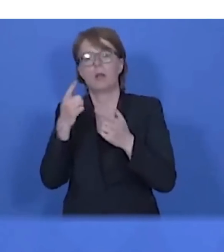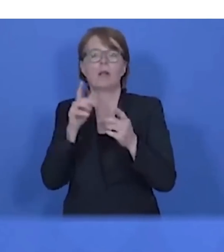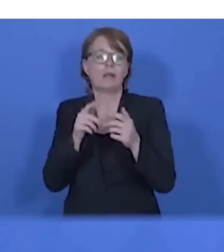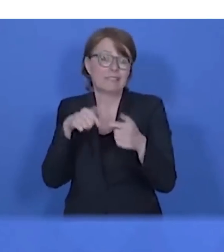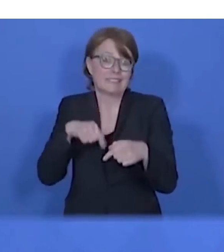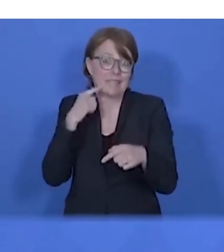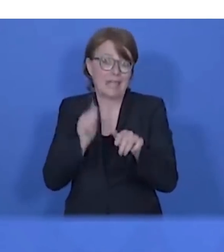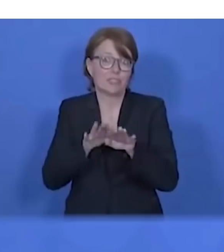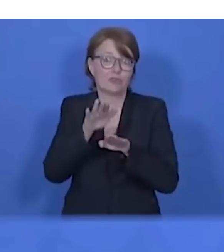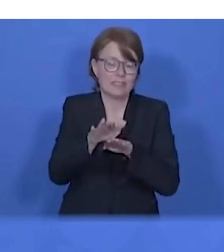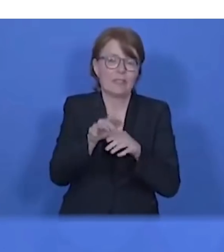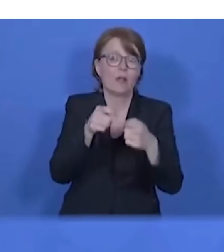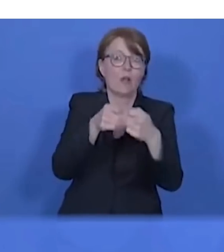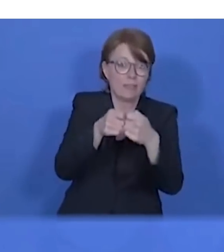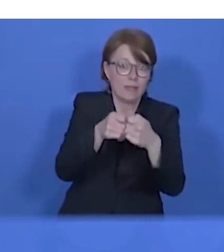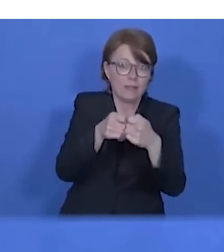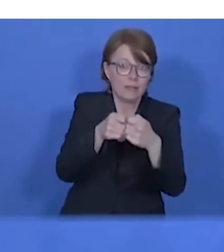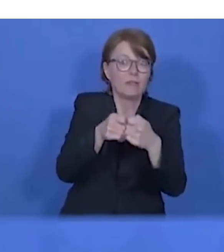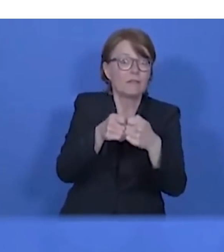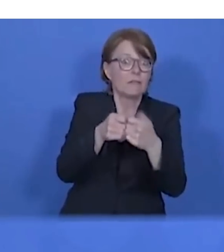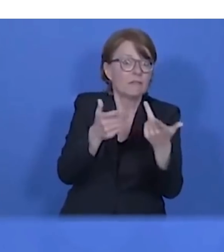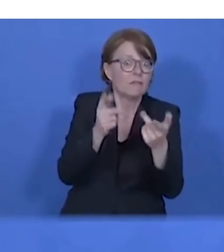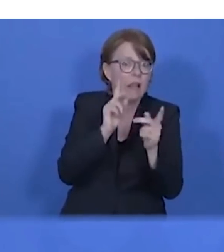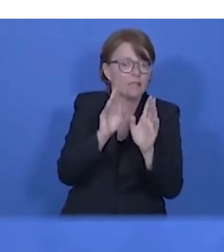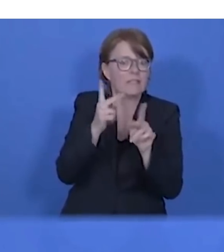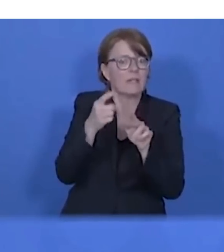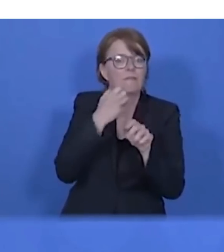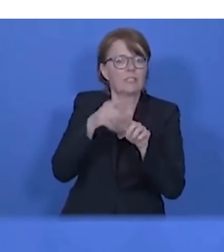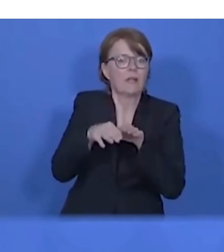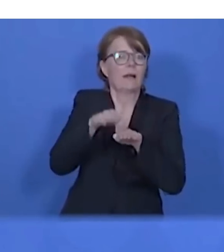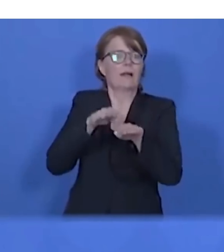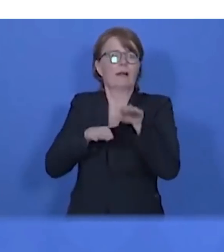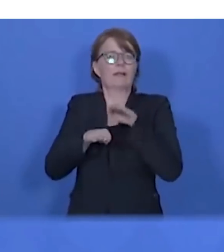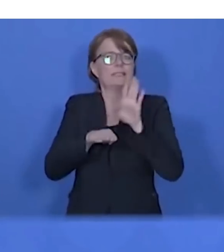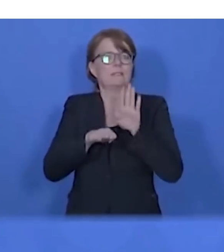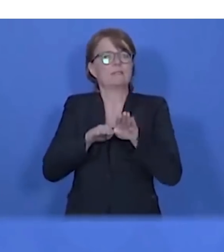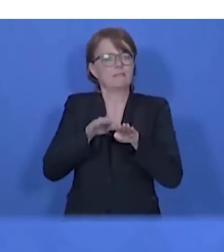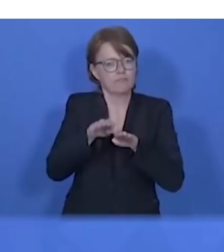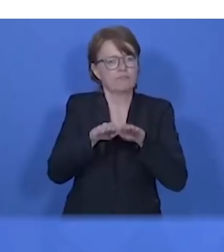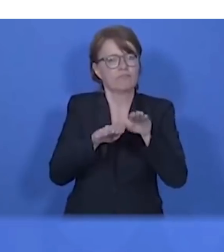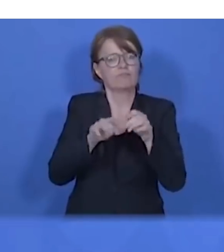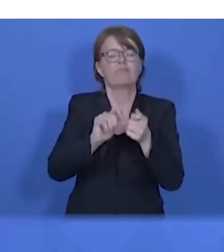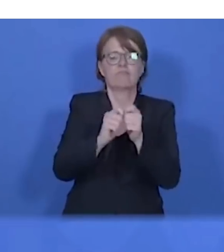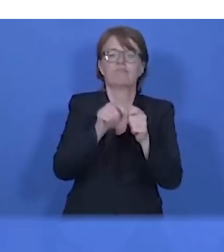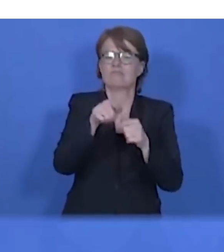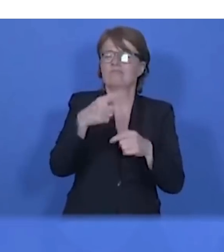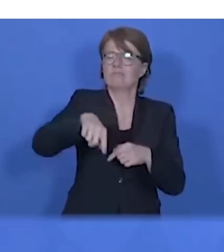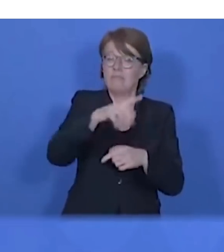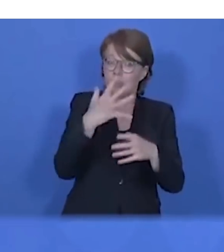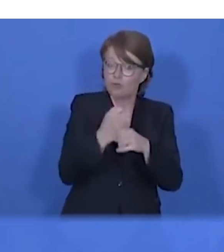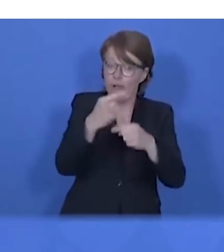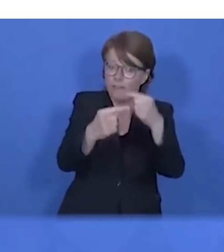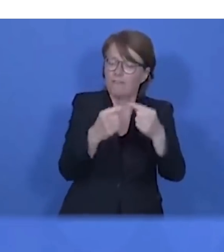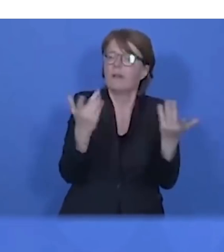mehr Kontakten, aber nicht wieder zurückgehen müssen. Und deshalb bleibt Vorsicht, das Gebot und die Einhaltung der Hygienemaßnahmen auch.